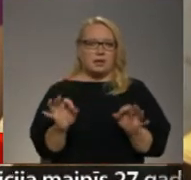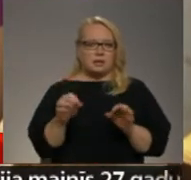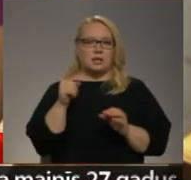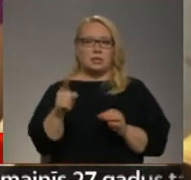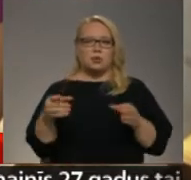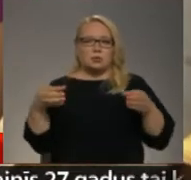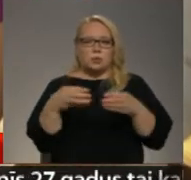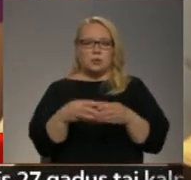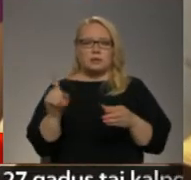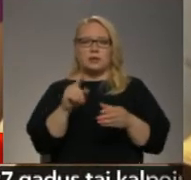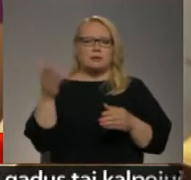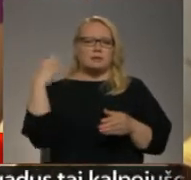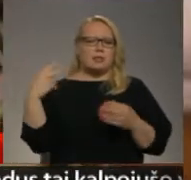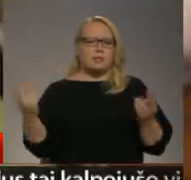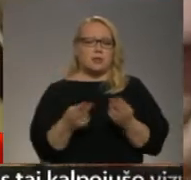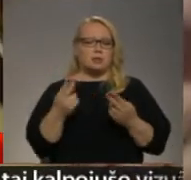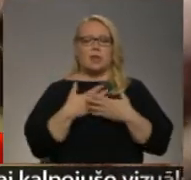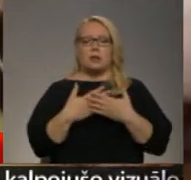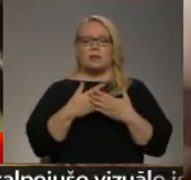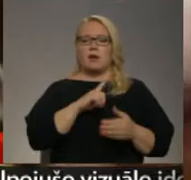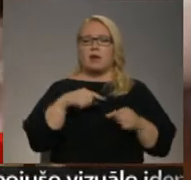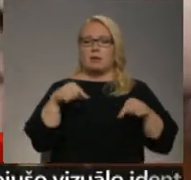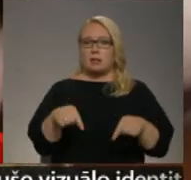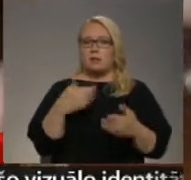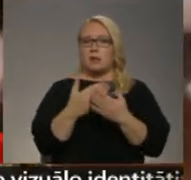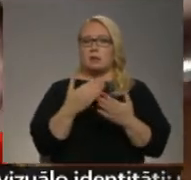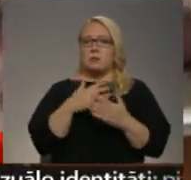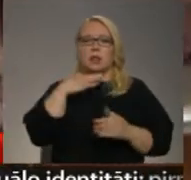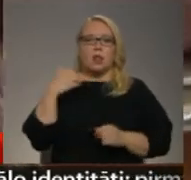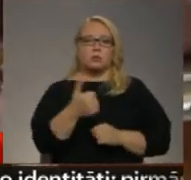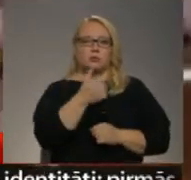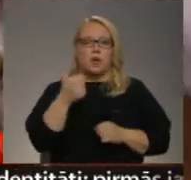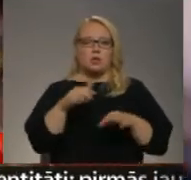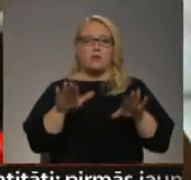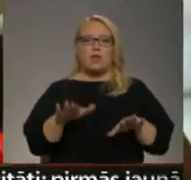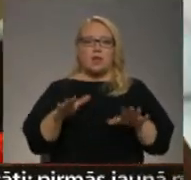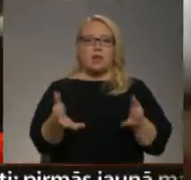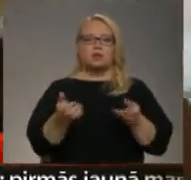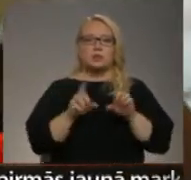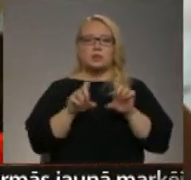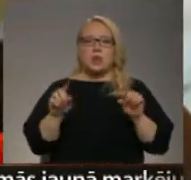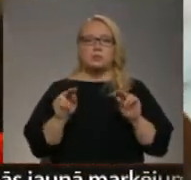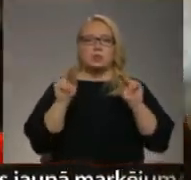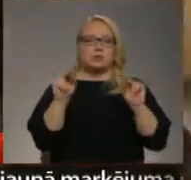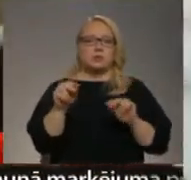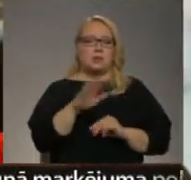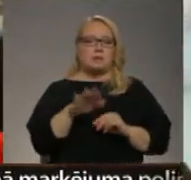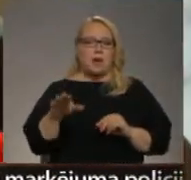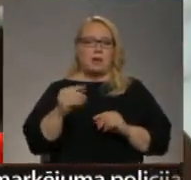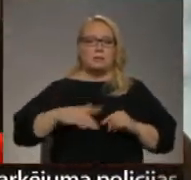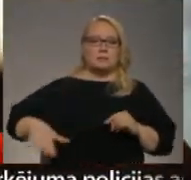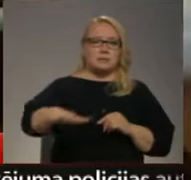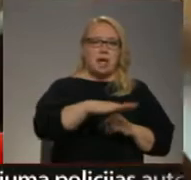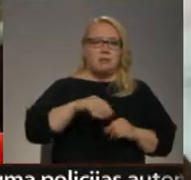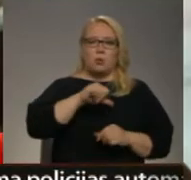ir ar senām tradīcijām viens no aktīvākajiem Latvijā. Tā piemēram jau vairākus gadus vietējais uzņēmums ir uzticējis Maspulcēniem zemi, kuru